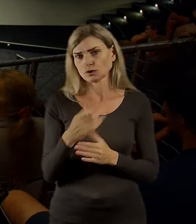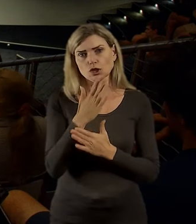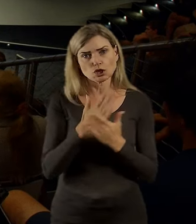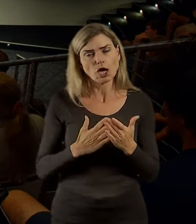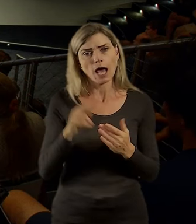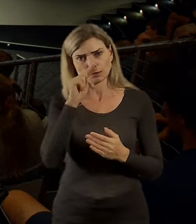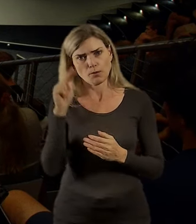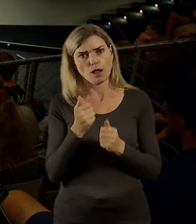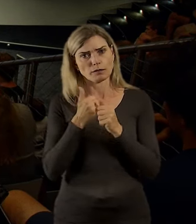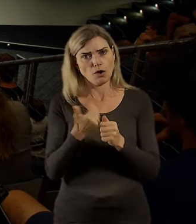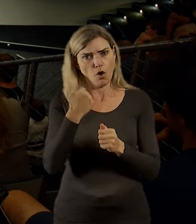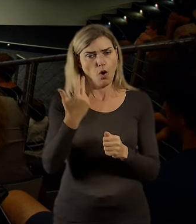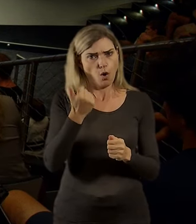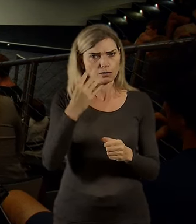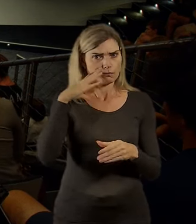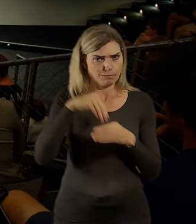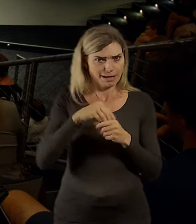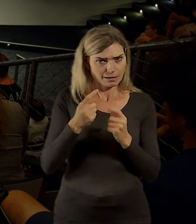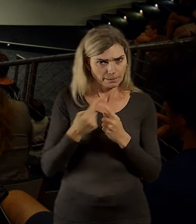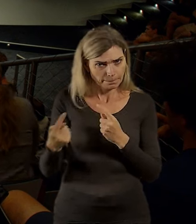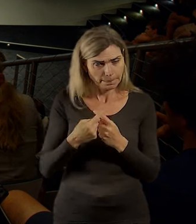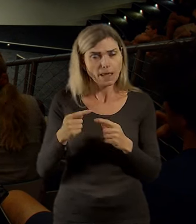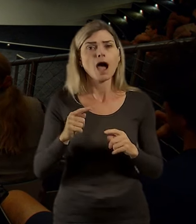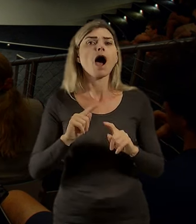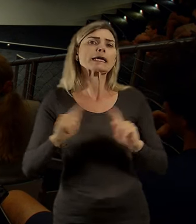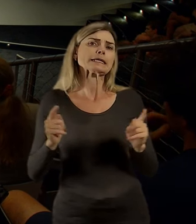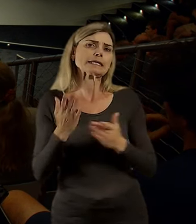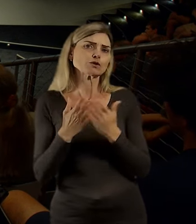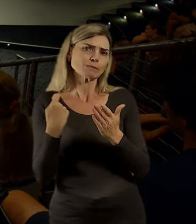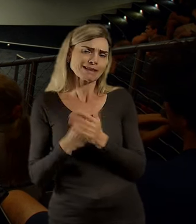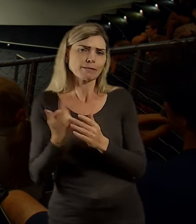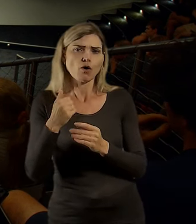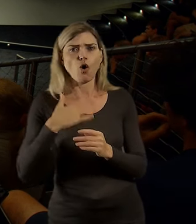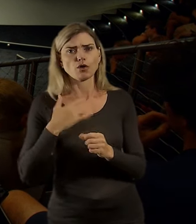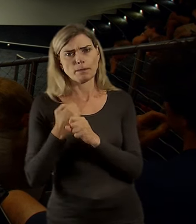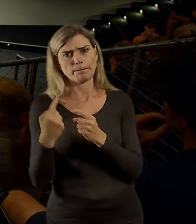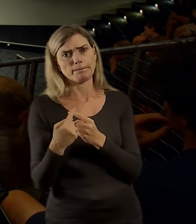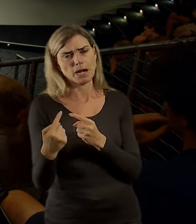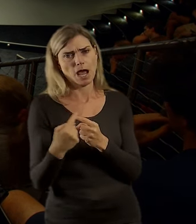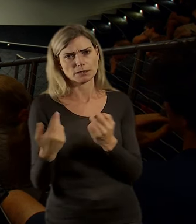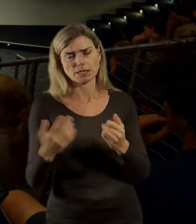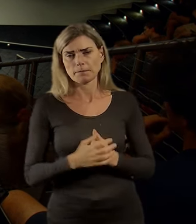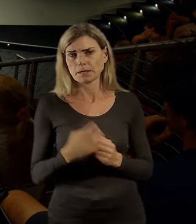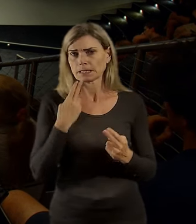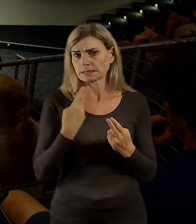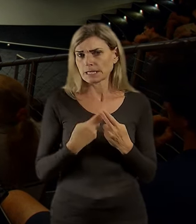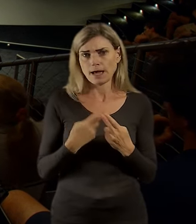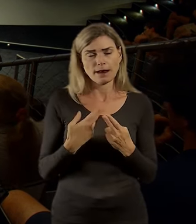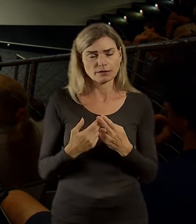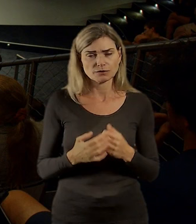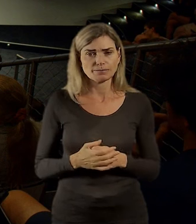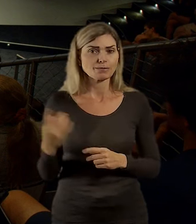Je nemožný, aby člověk mohl bydlet patnáct minut od svýho pracoviště, který potřebuje a který chce, ale